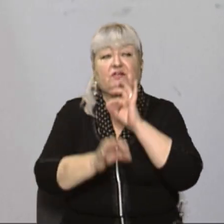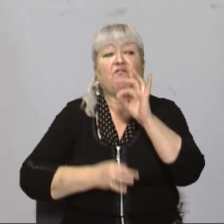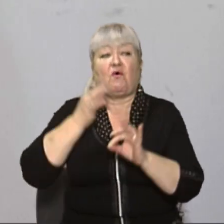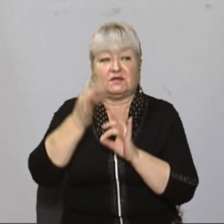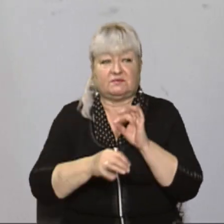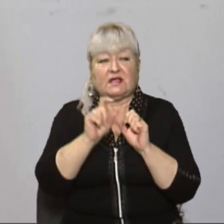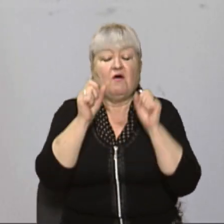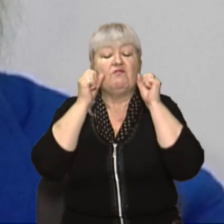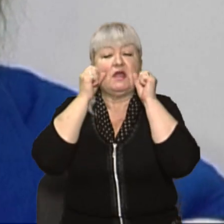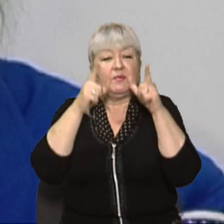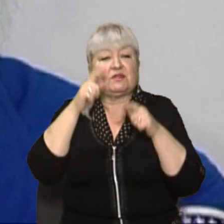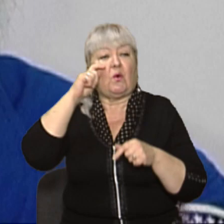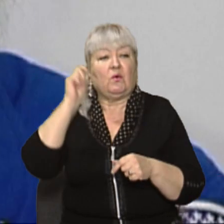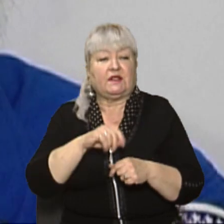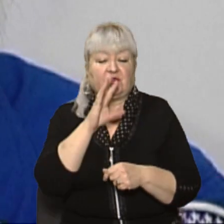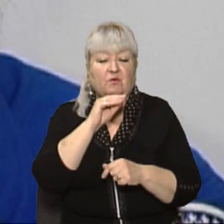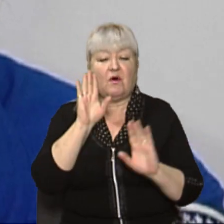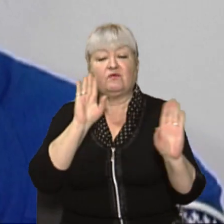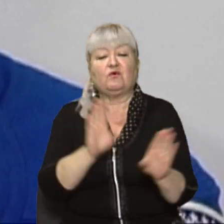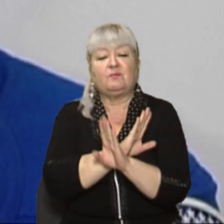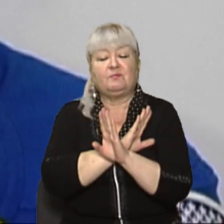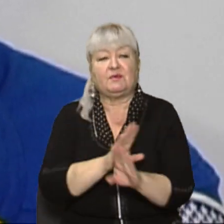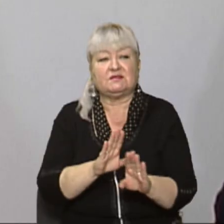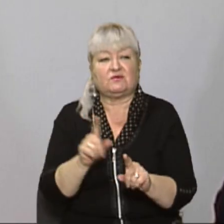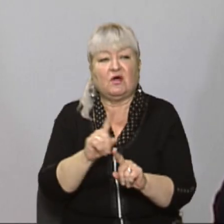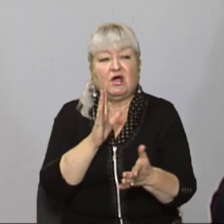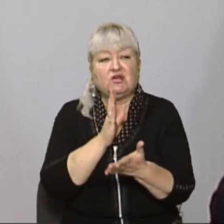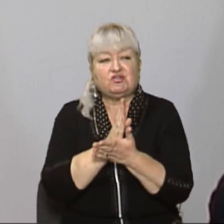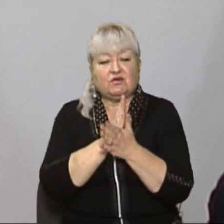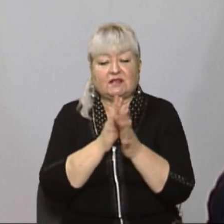вона прокидалась під україномовну пісню, що слугувала будильником.